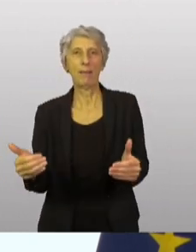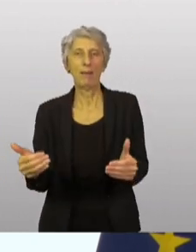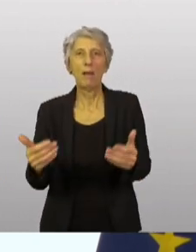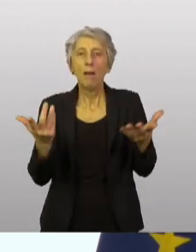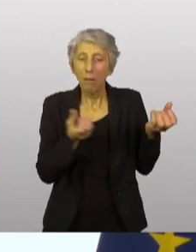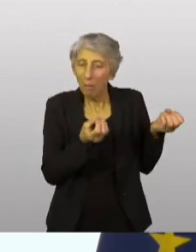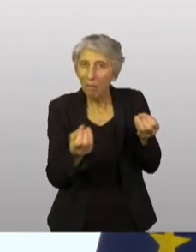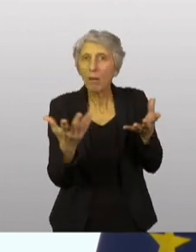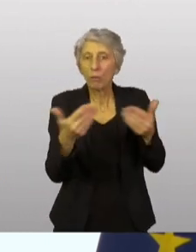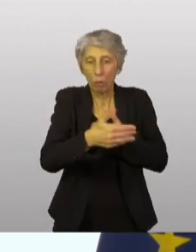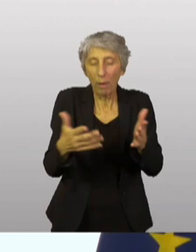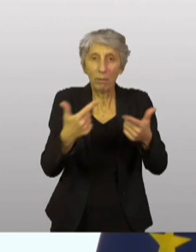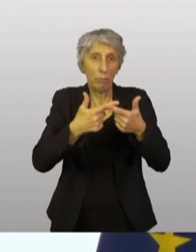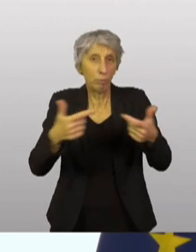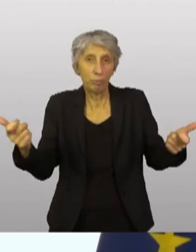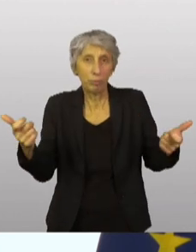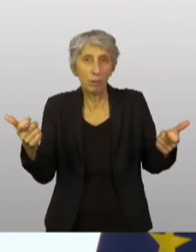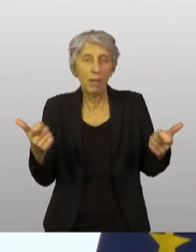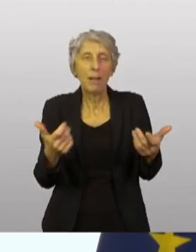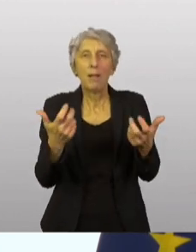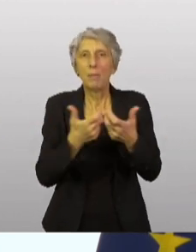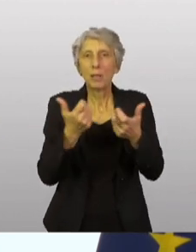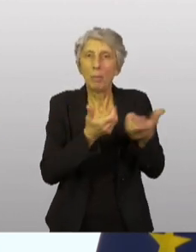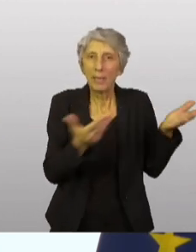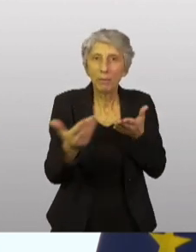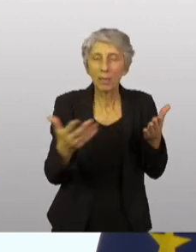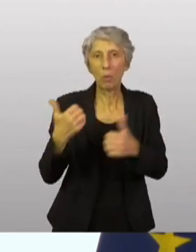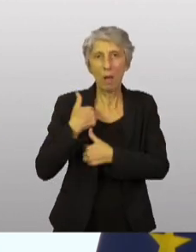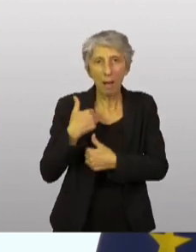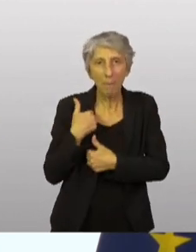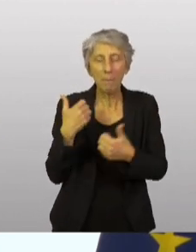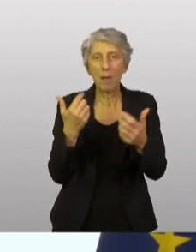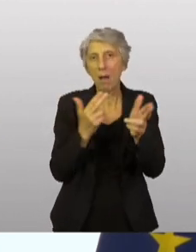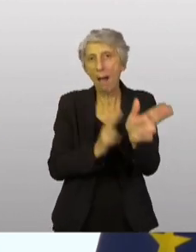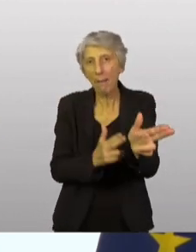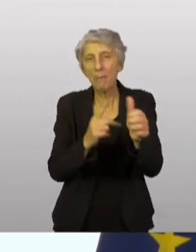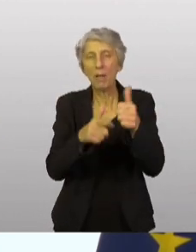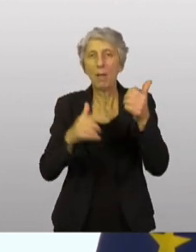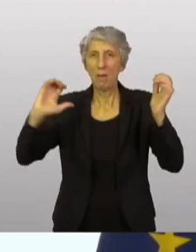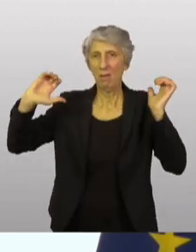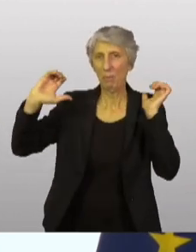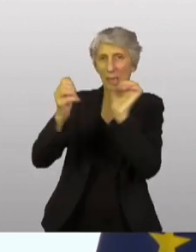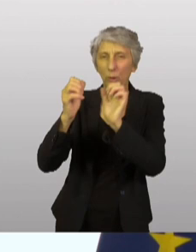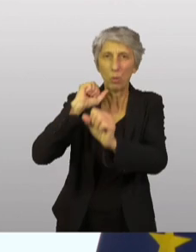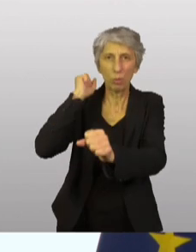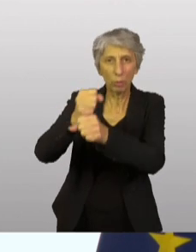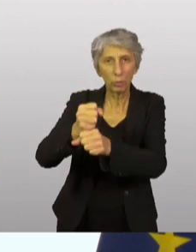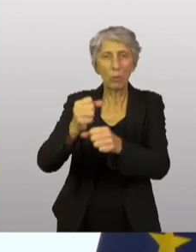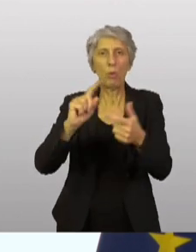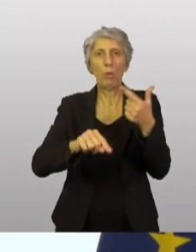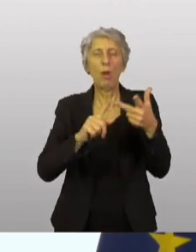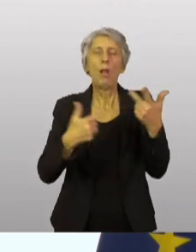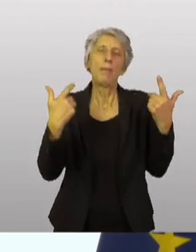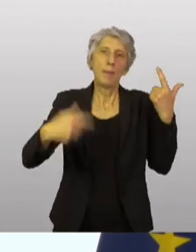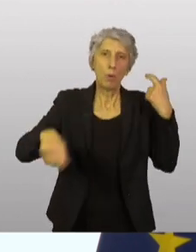domaines différents. Et c'est la livraison des armes et la pression des sanctions, mais c'est aussi la